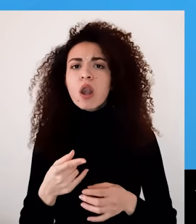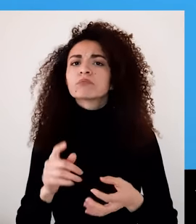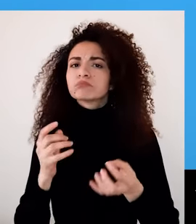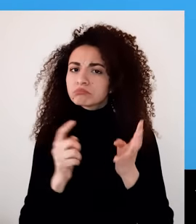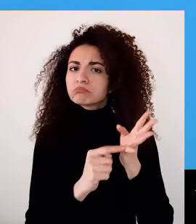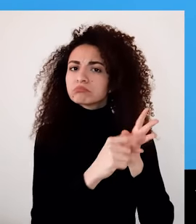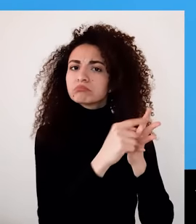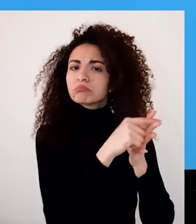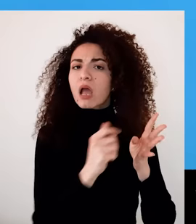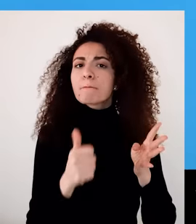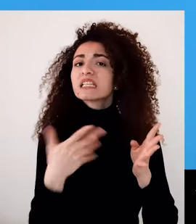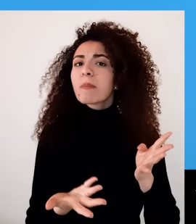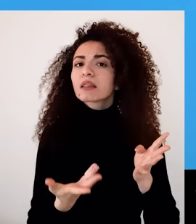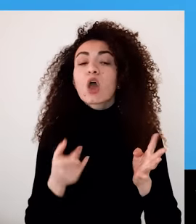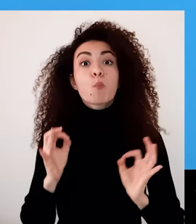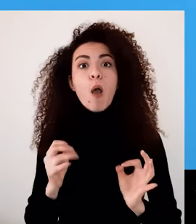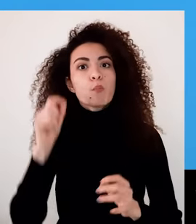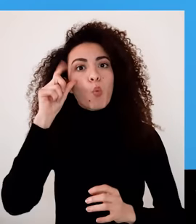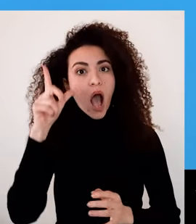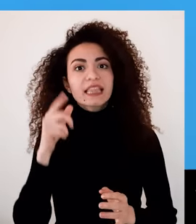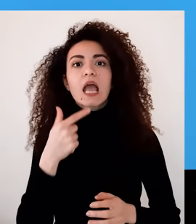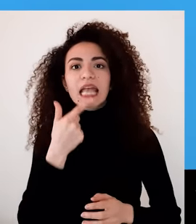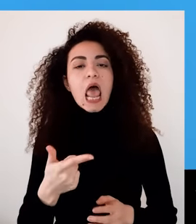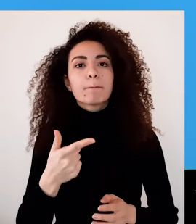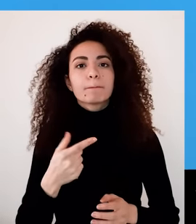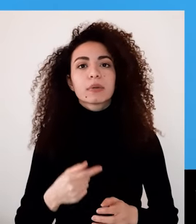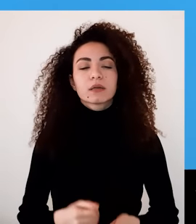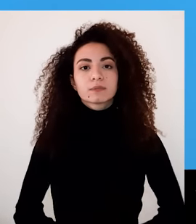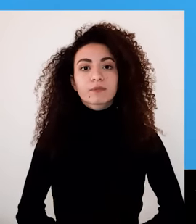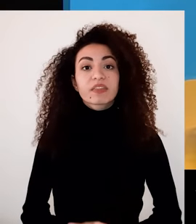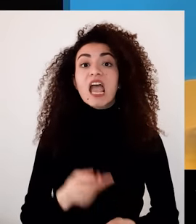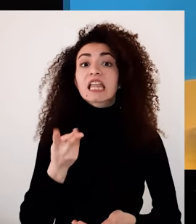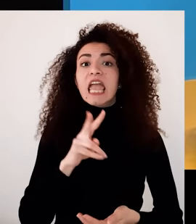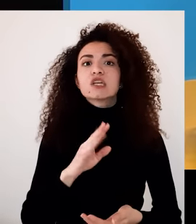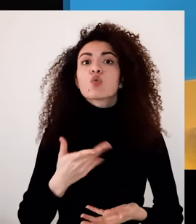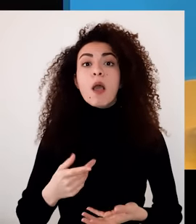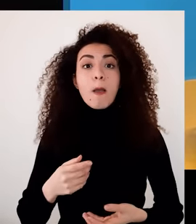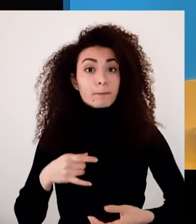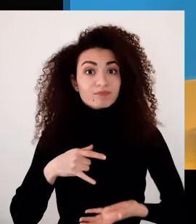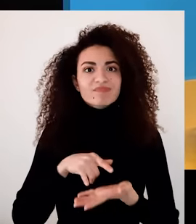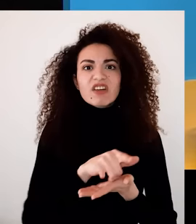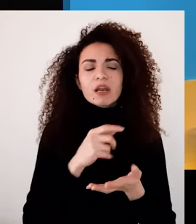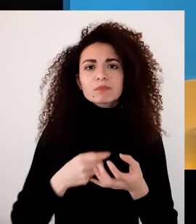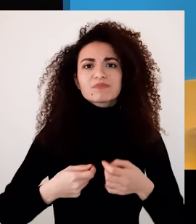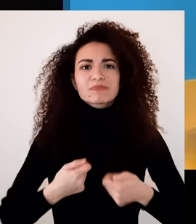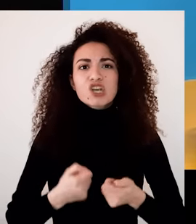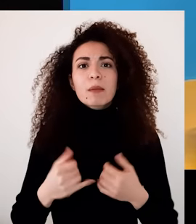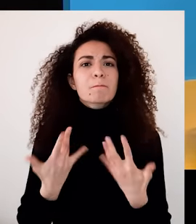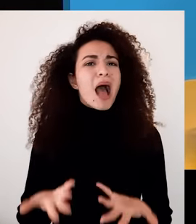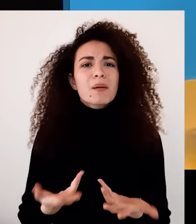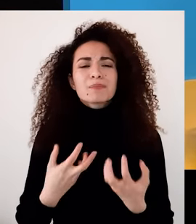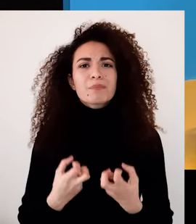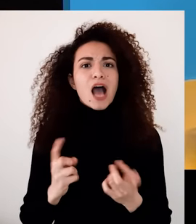هو التحديد المسبق من خلال التمرين على رسالة اللي بدك تشارك فيها التعبير عن شكوى بطريقة حطية